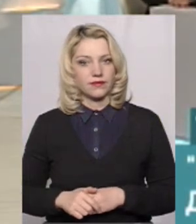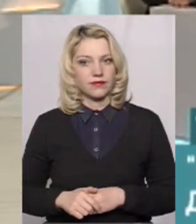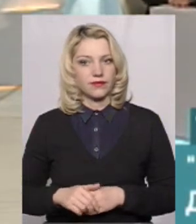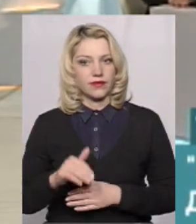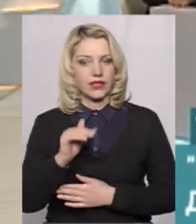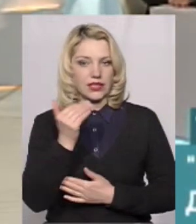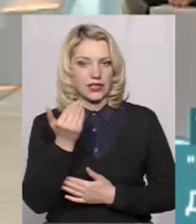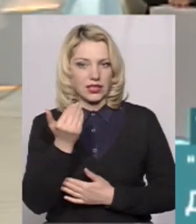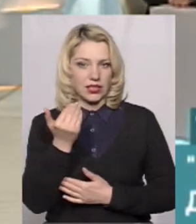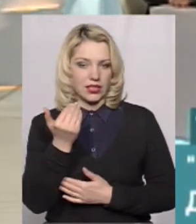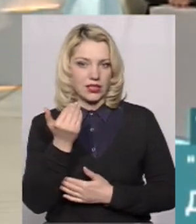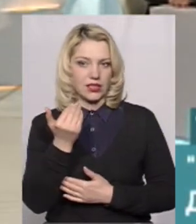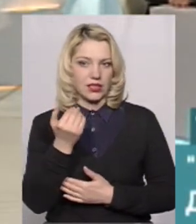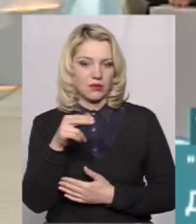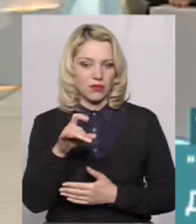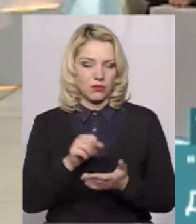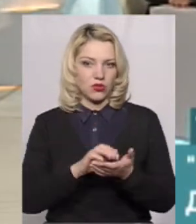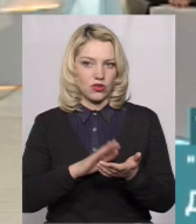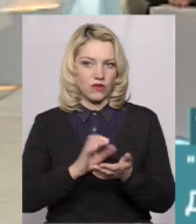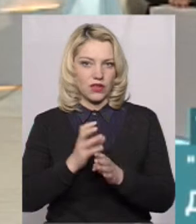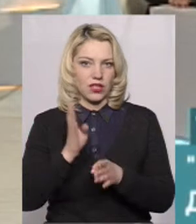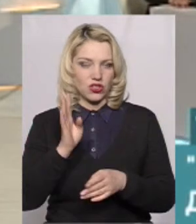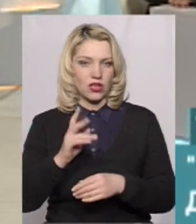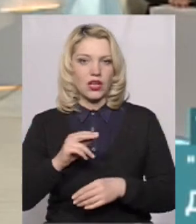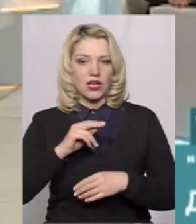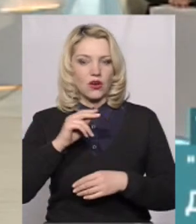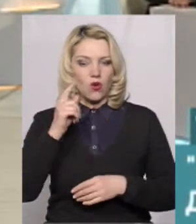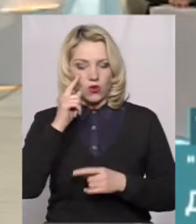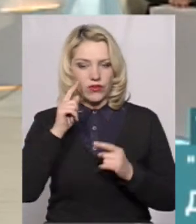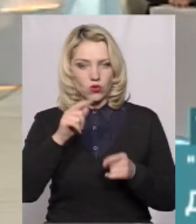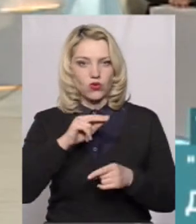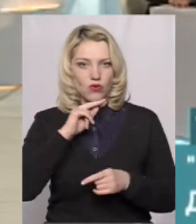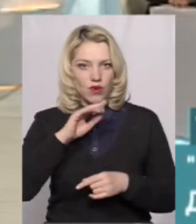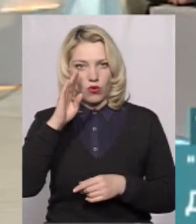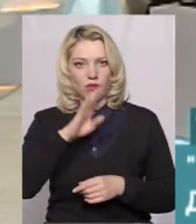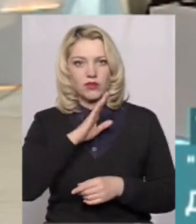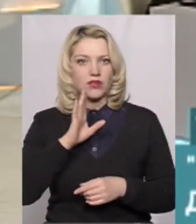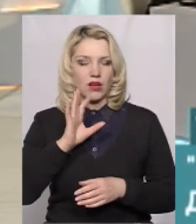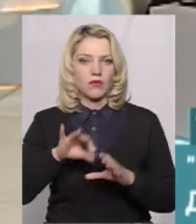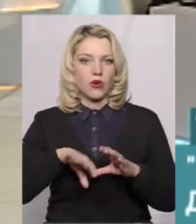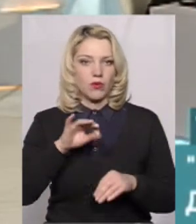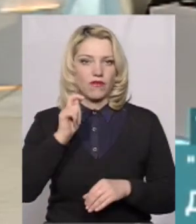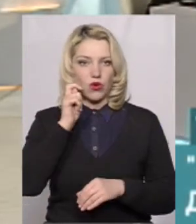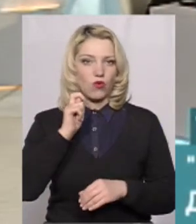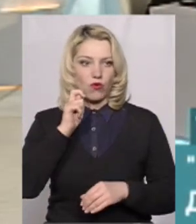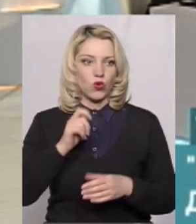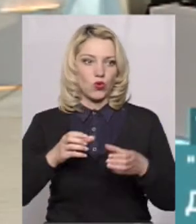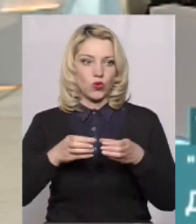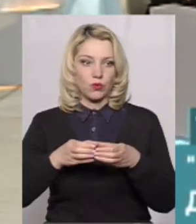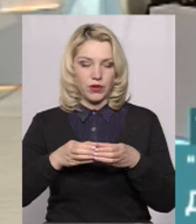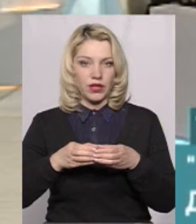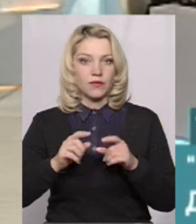дитини, при постановці на чергу? Звернути увагу обов'язково потрібно батькам. Це на обрання вікової групи.